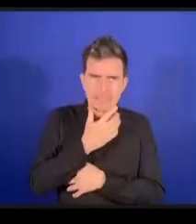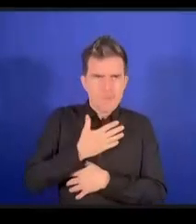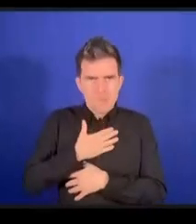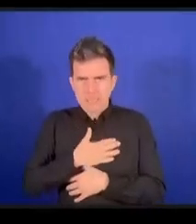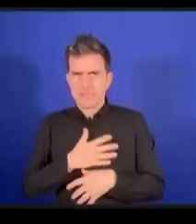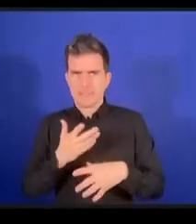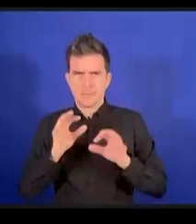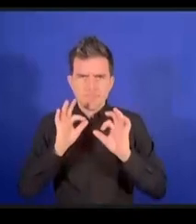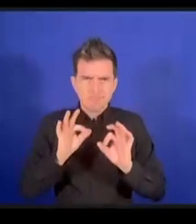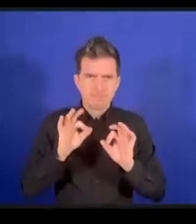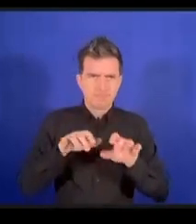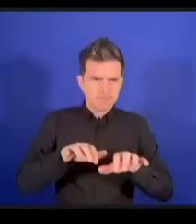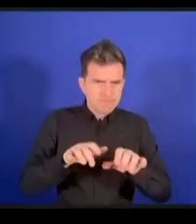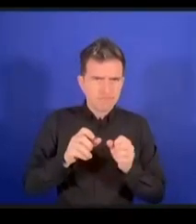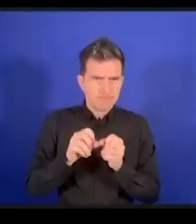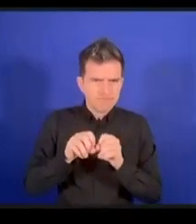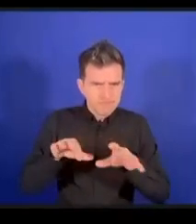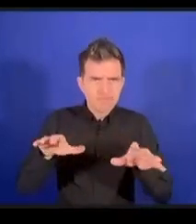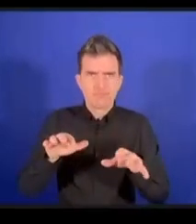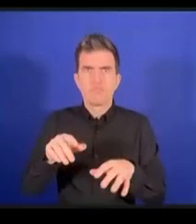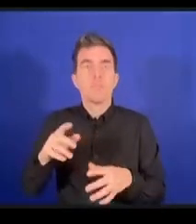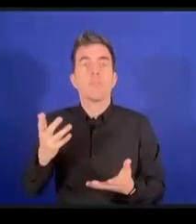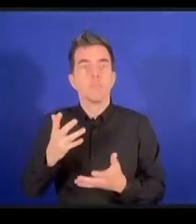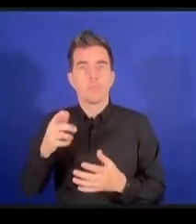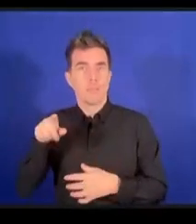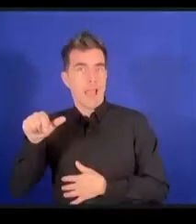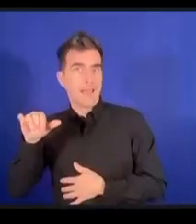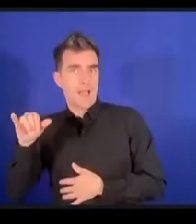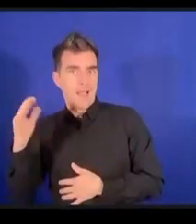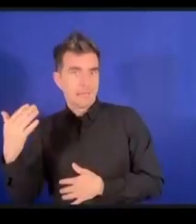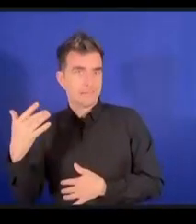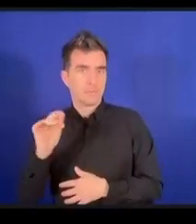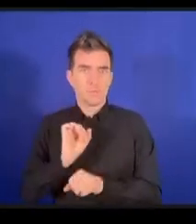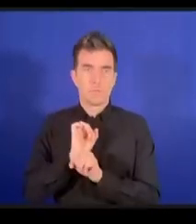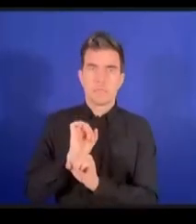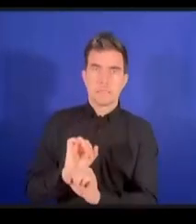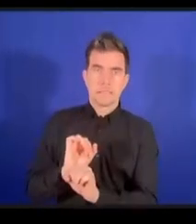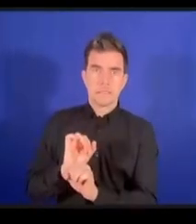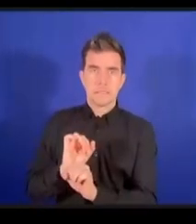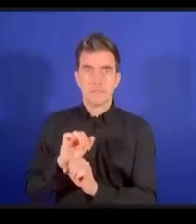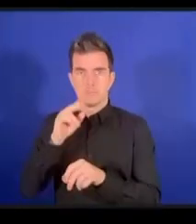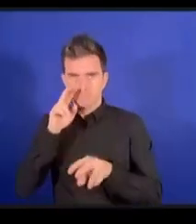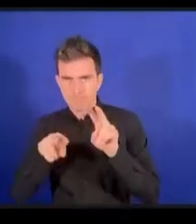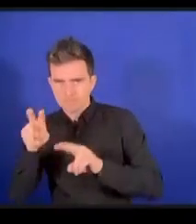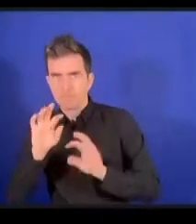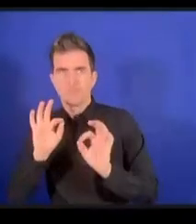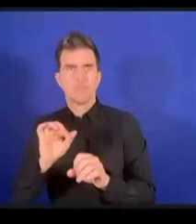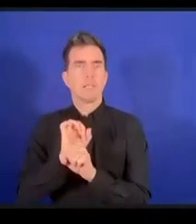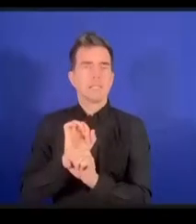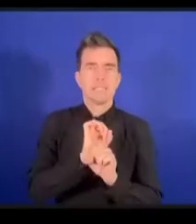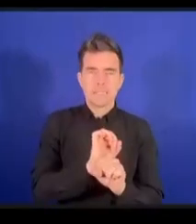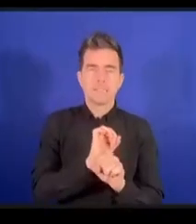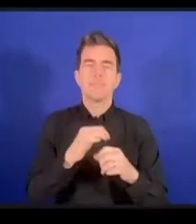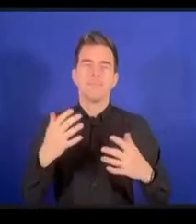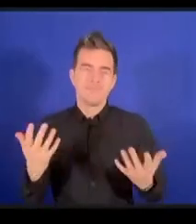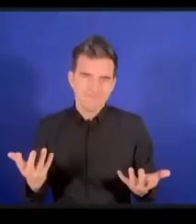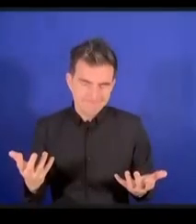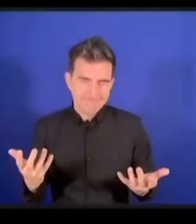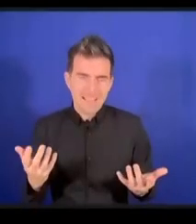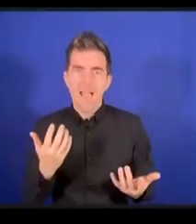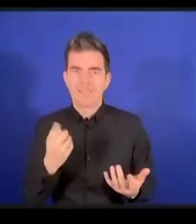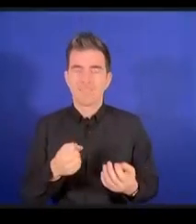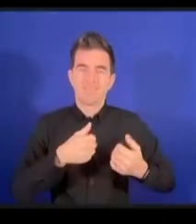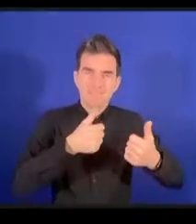méthodes de protection sécuritaire. Et puis, il a les gentils qui essaient toujours de garder l'Internet ouvert, fonctionnel et